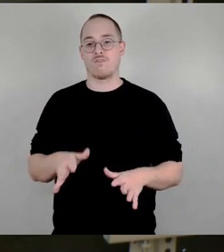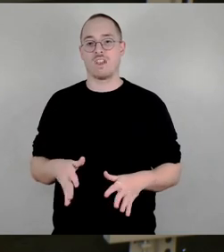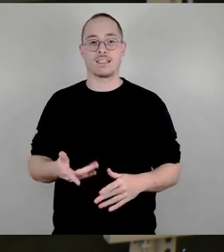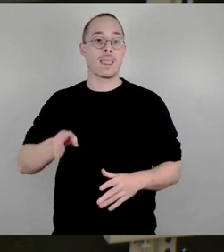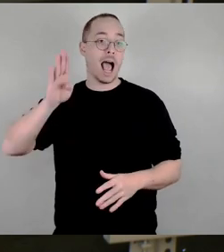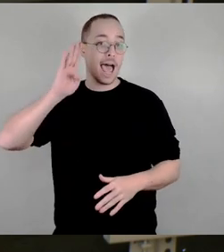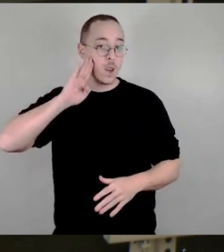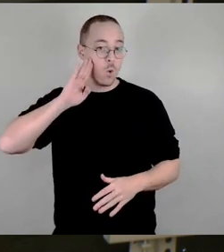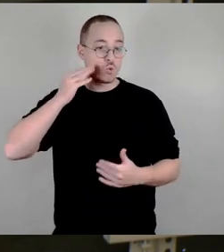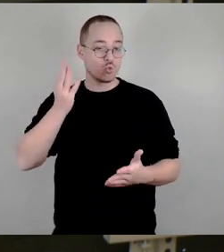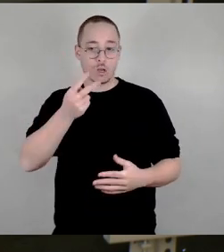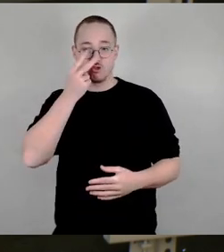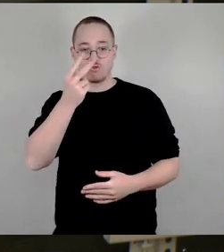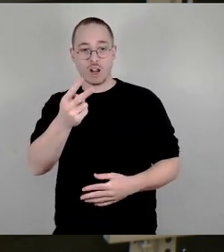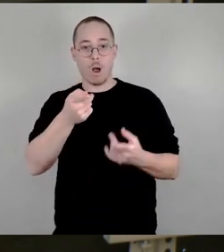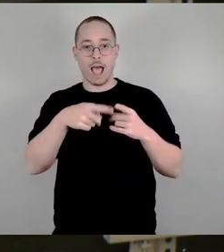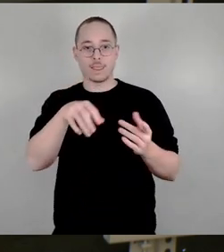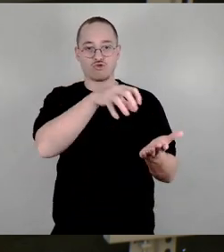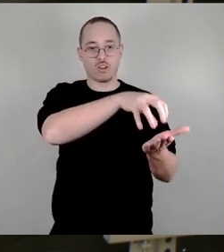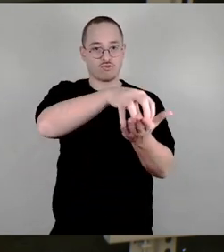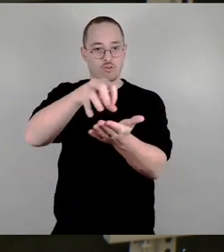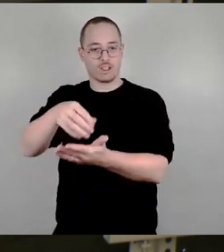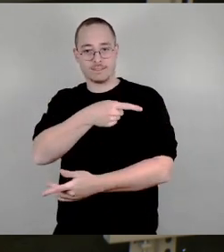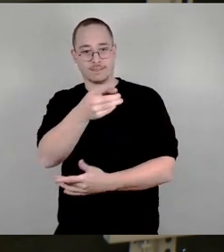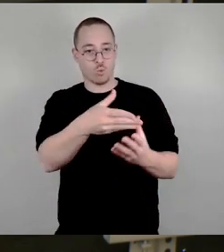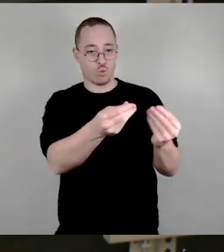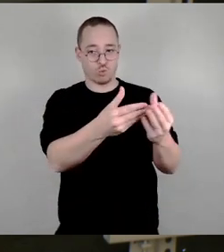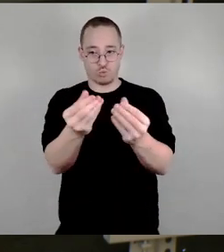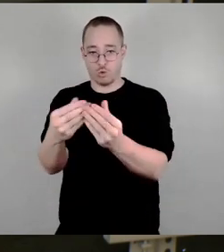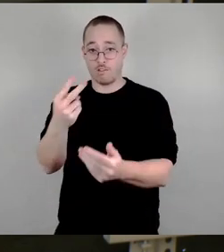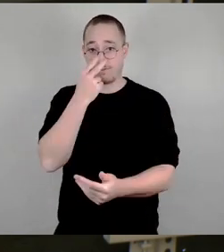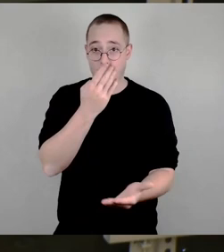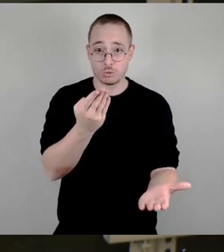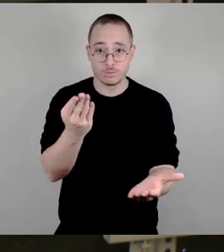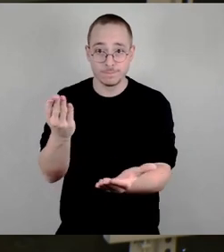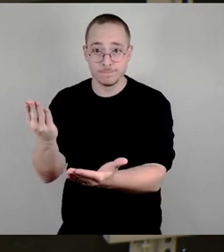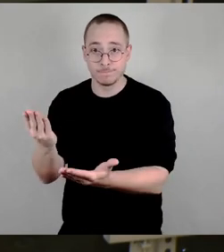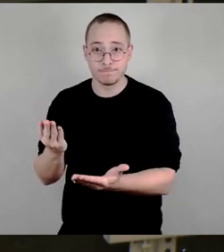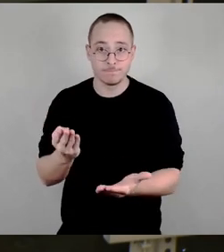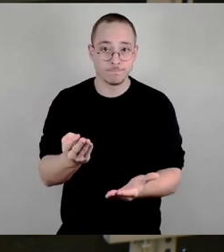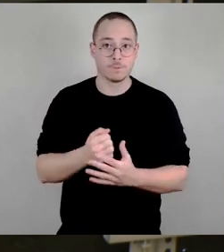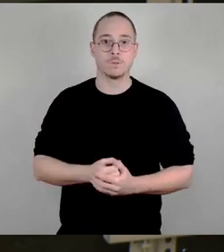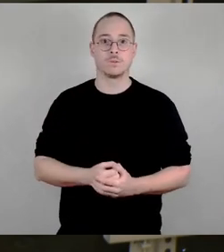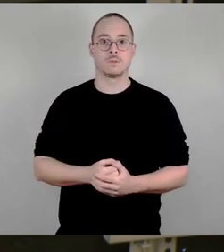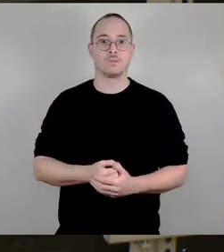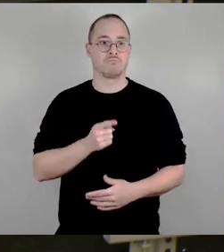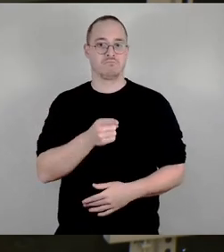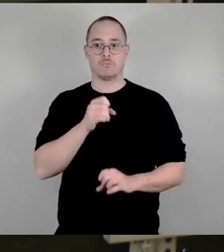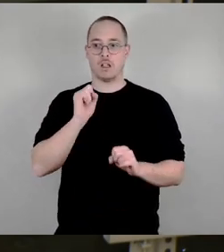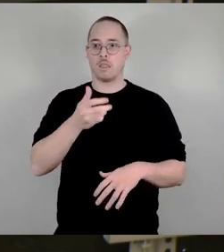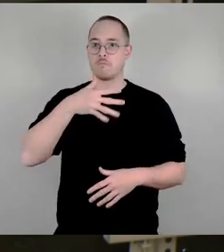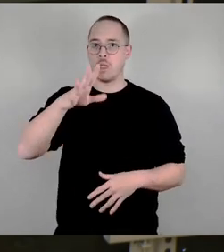Städte das gemacht haben, die können komischerweise an der Stelle deutlich mehr als